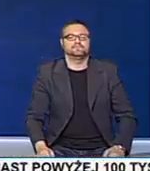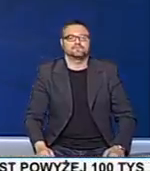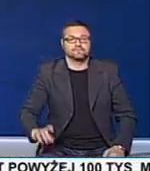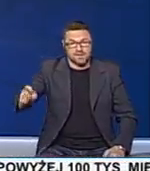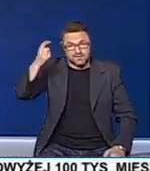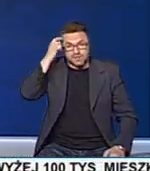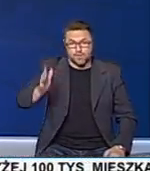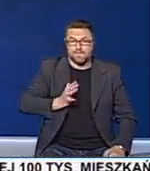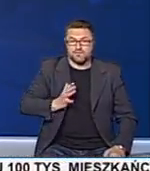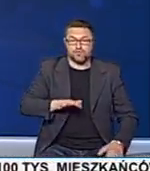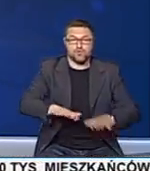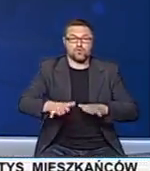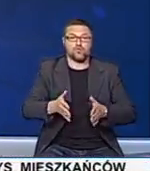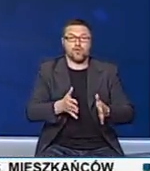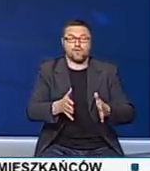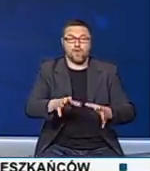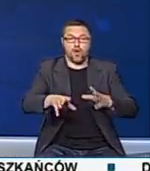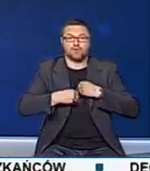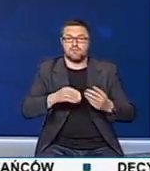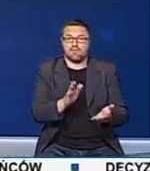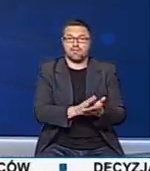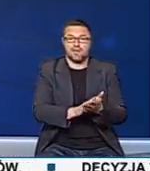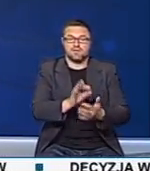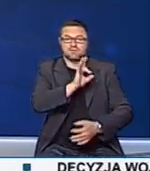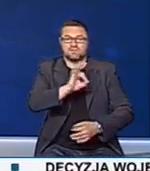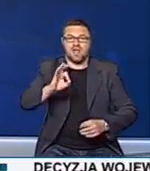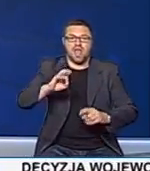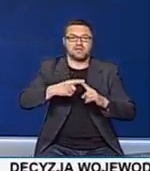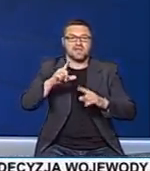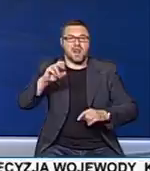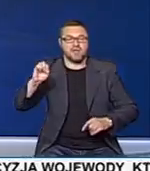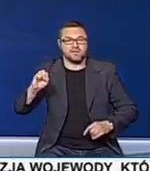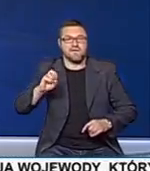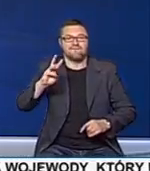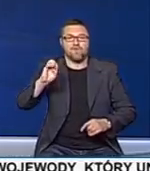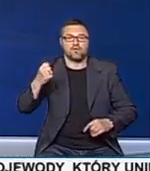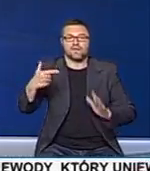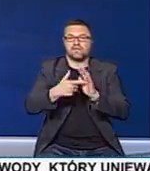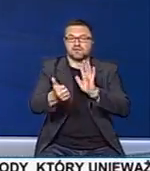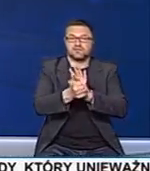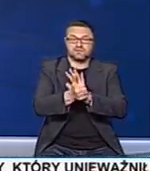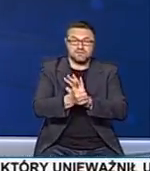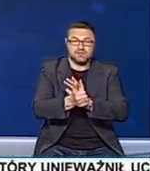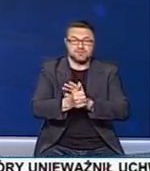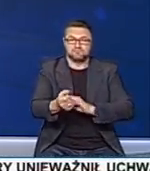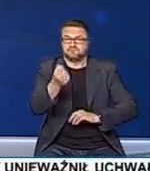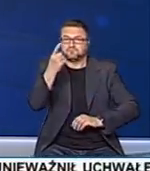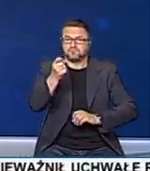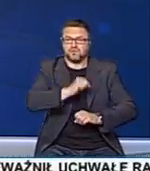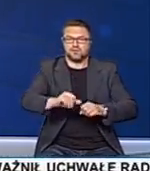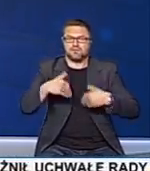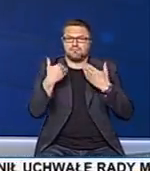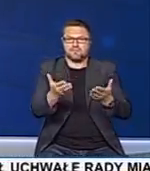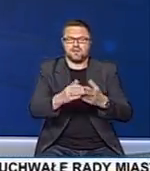Centrum Bezpieczeństwa Ruchu Drogowego w Łodzi dostało nagrodę Excellence in Road Safety Awards 2016. Wyróżnienie to jest